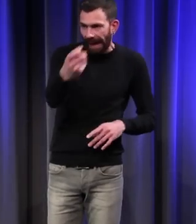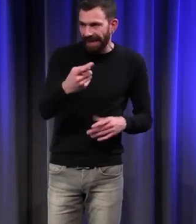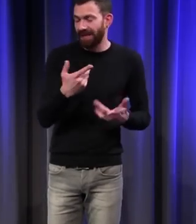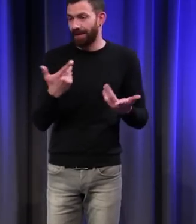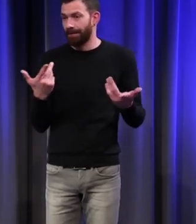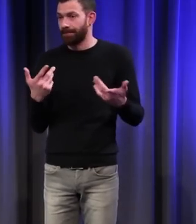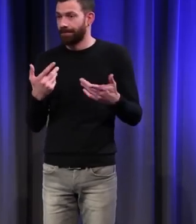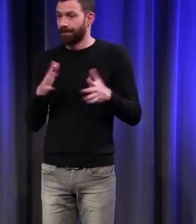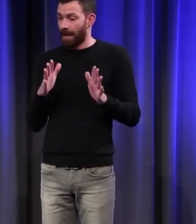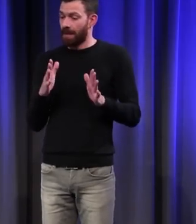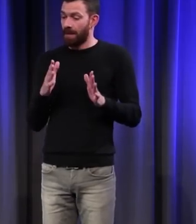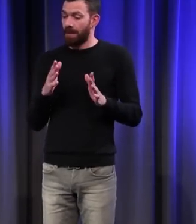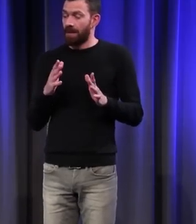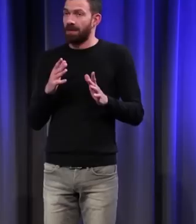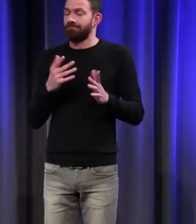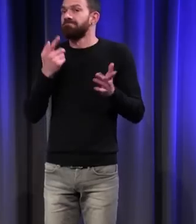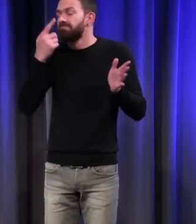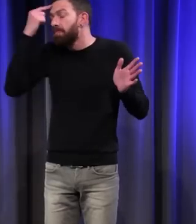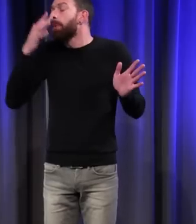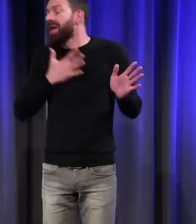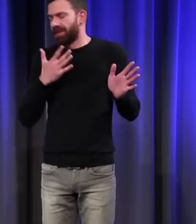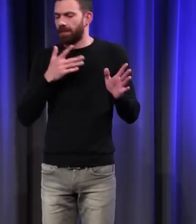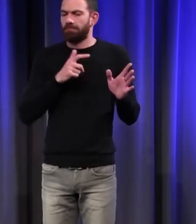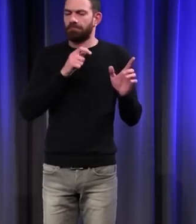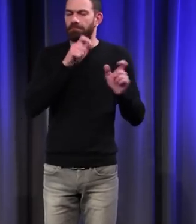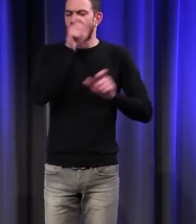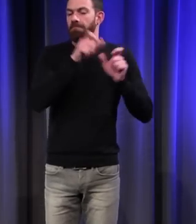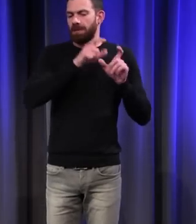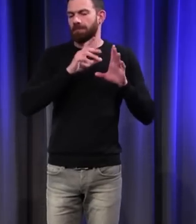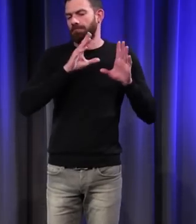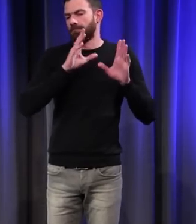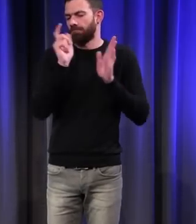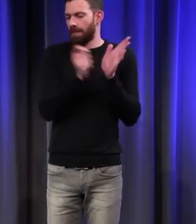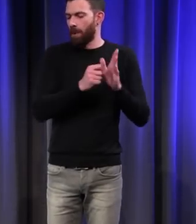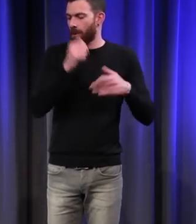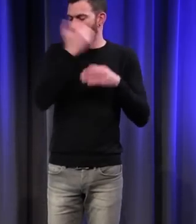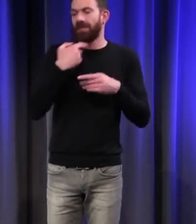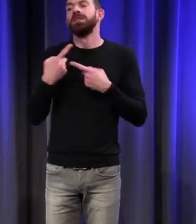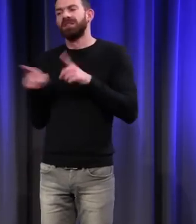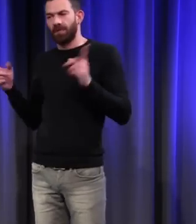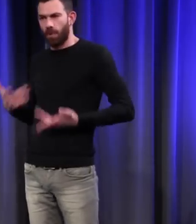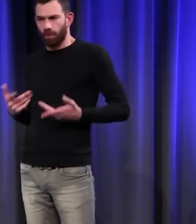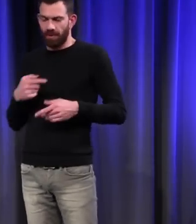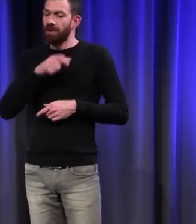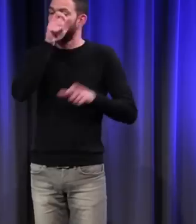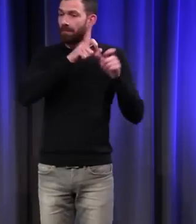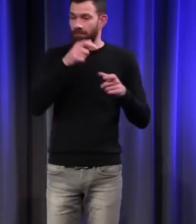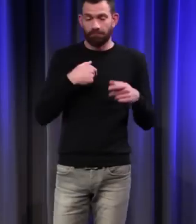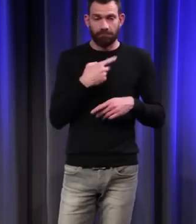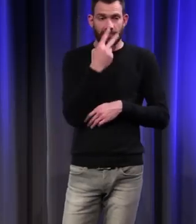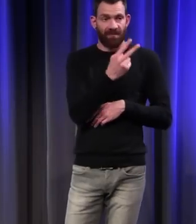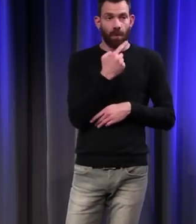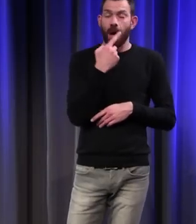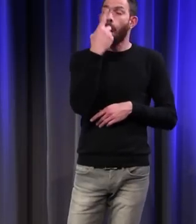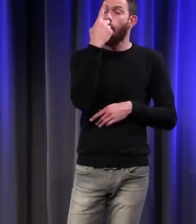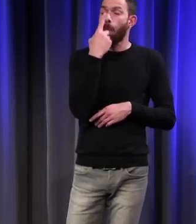Et pour l'œil médiéval, j'ai l'impression que, contrairement à notre œil à nous aujourd'hui, pour l'œil médiéval, un rouge très